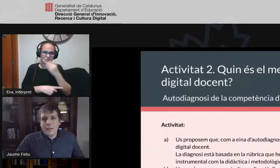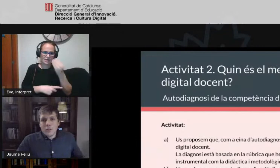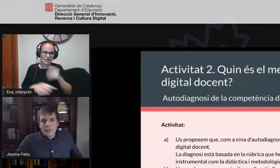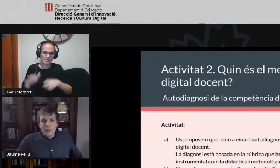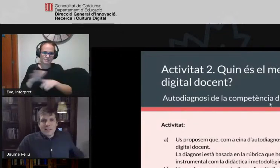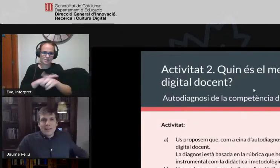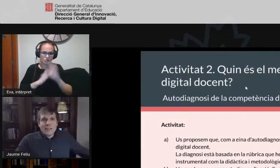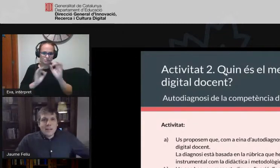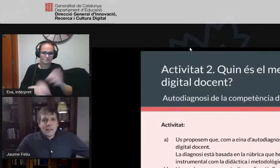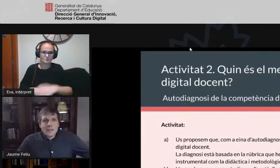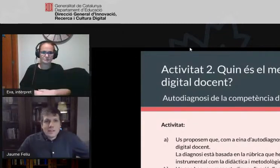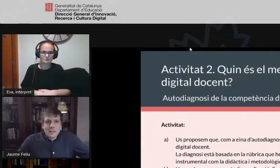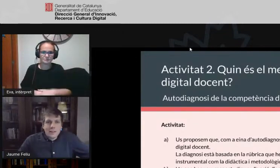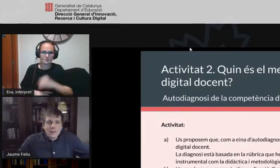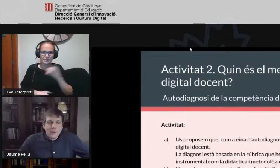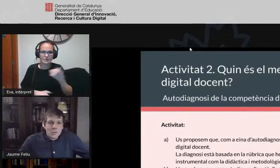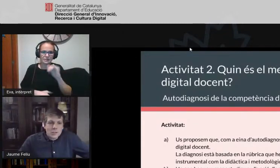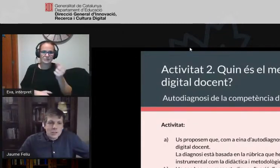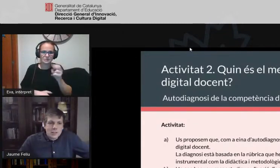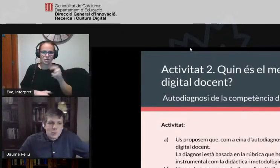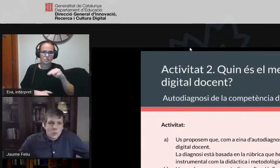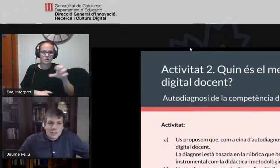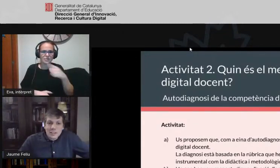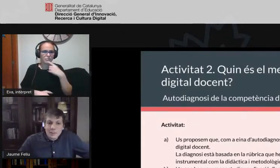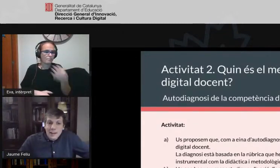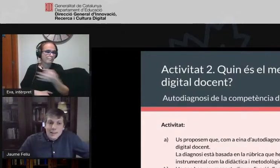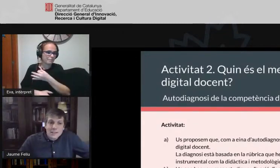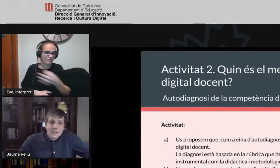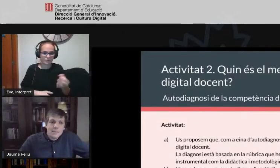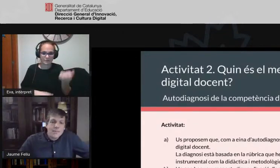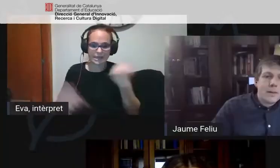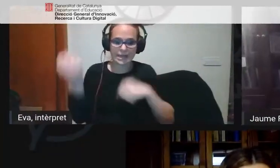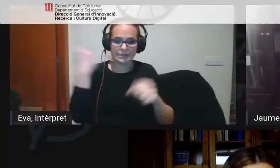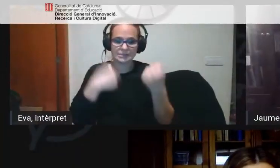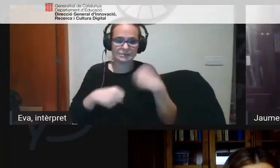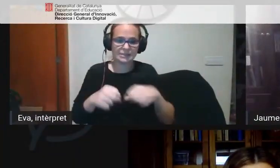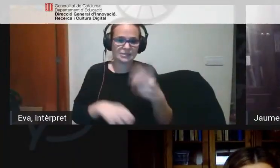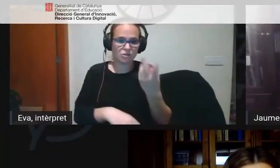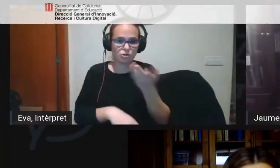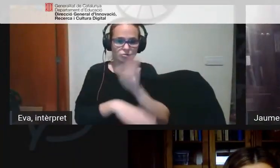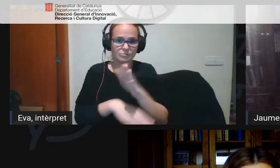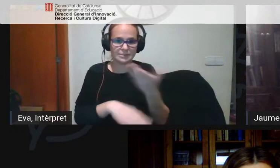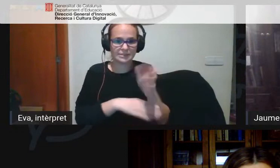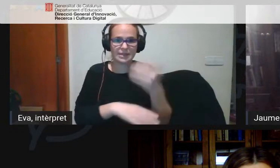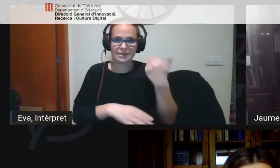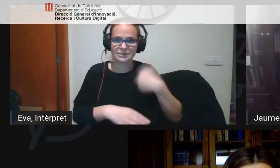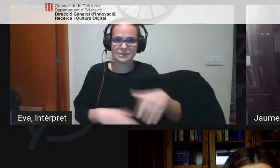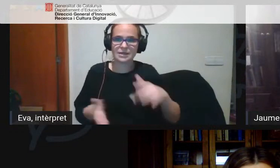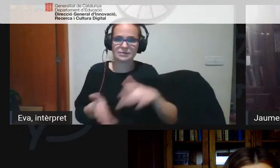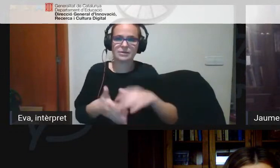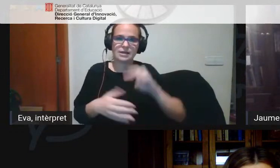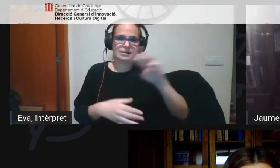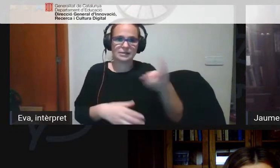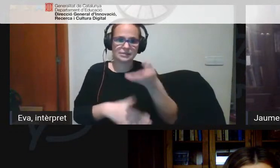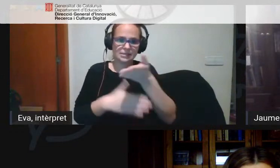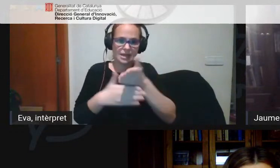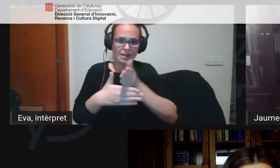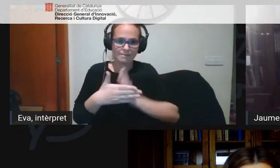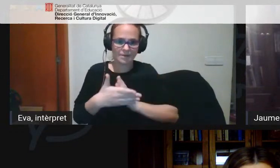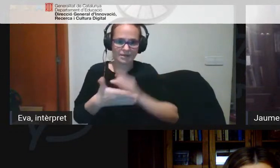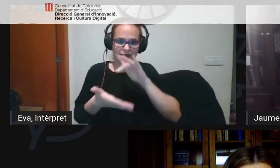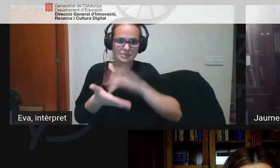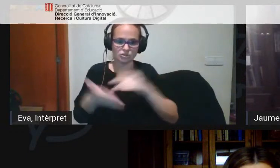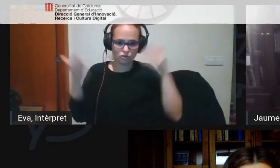Perfecte doncs representades les les dues activitats passaríem a la tercera part de la